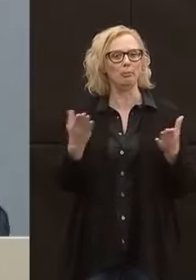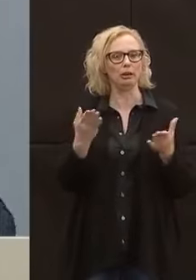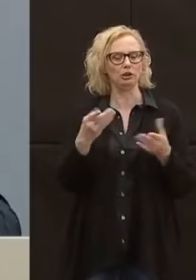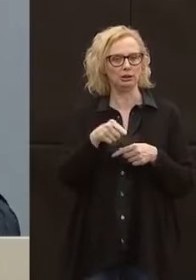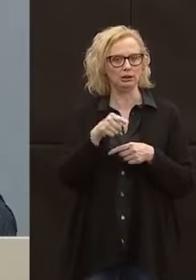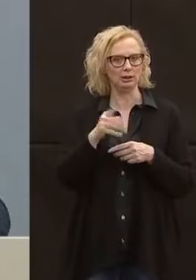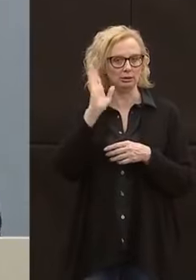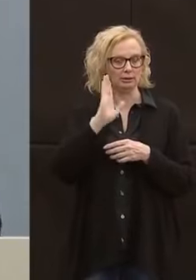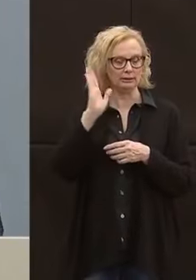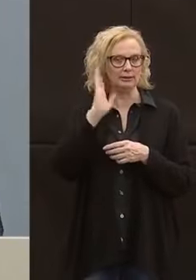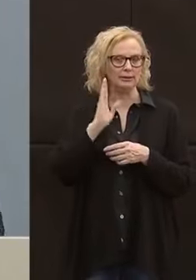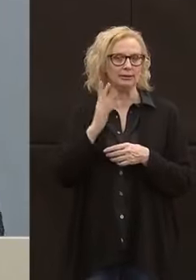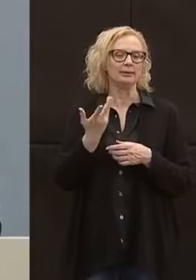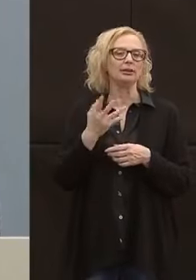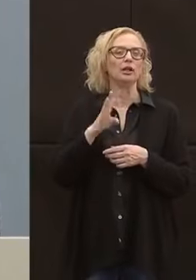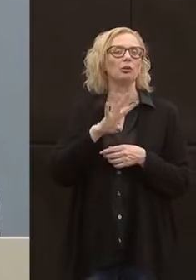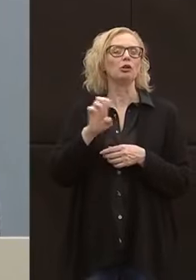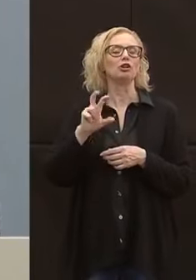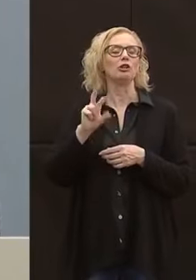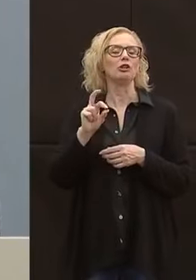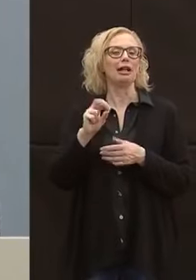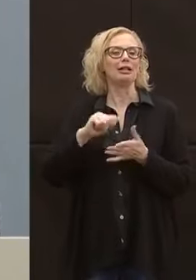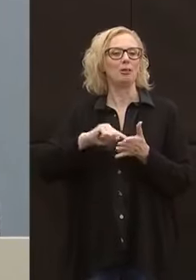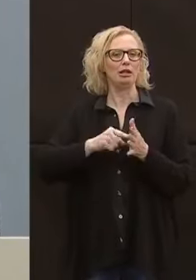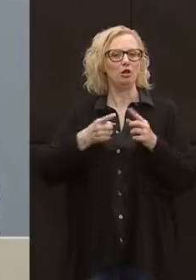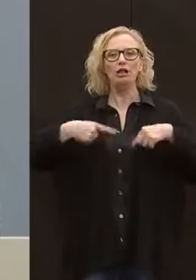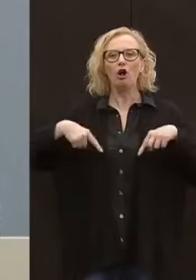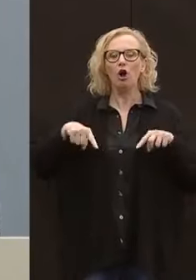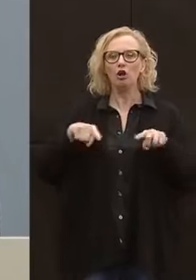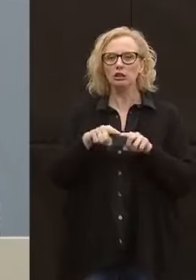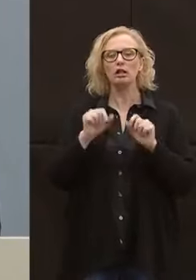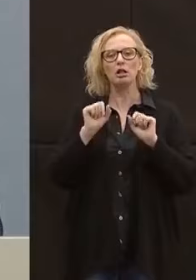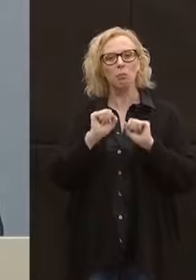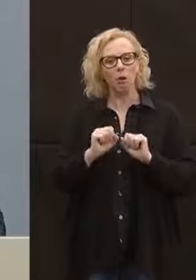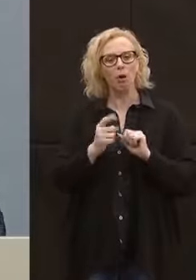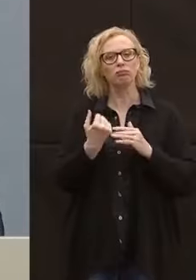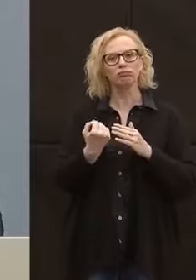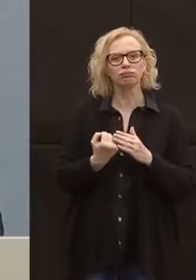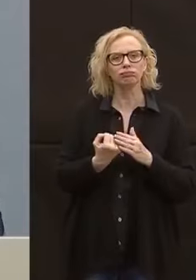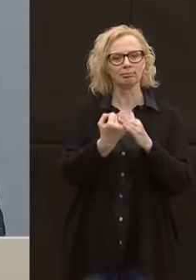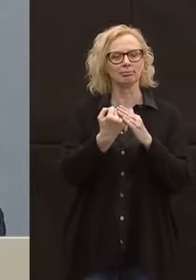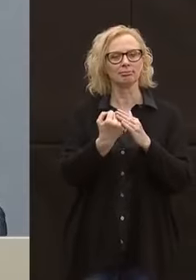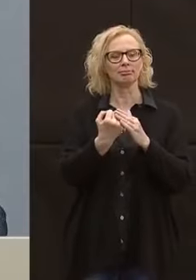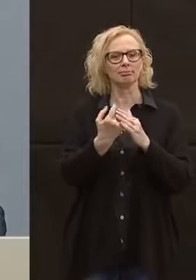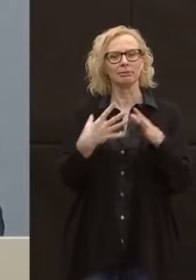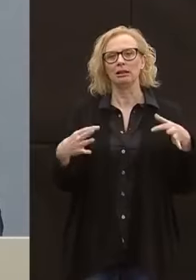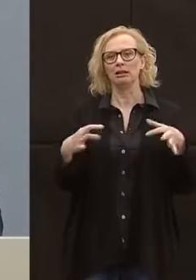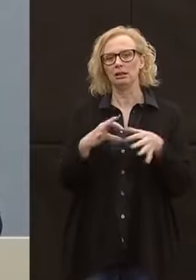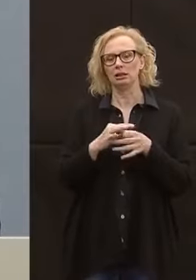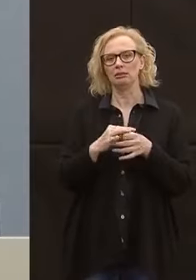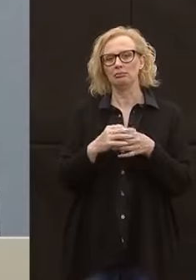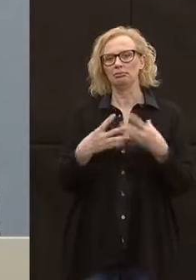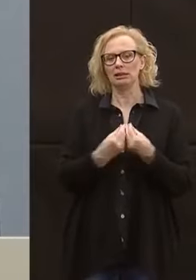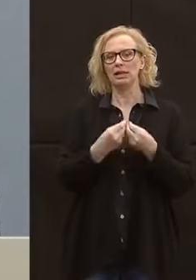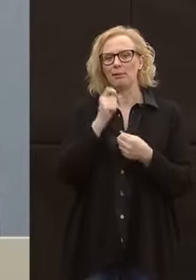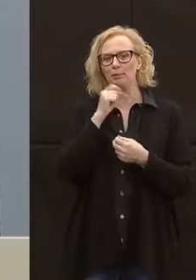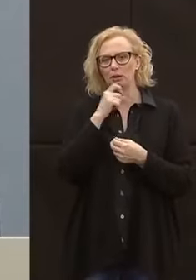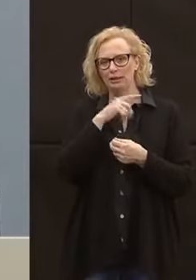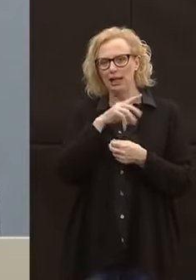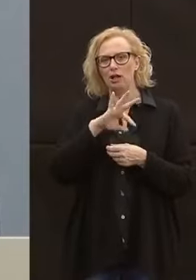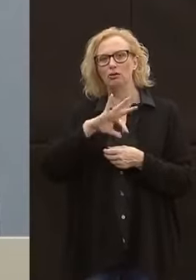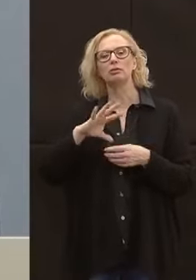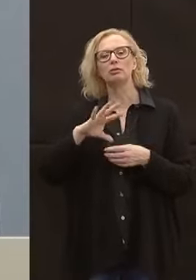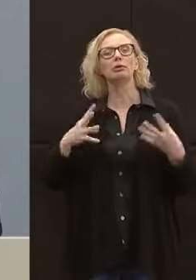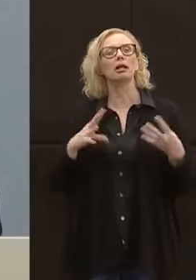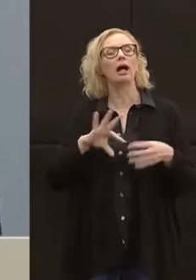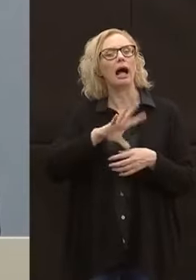pubblici e quindi quando i nostri 430 milioni potevano essere importanti per tenere in piedi, insieme a quelli di Bolzano, insieme a quelli di altre regioni del Statuto Speciale,